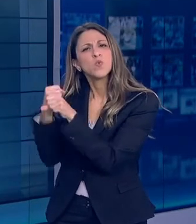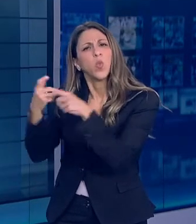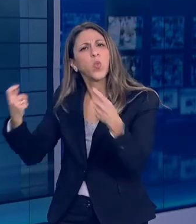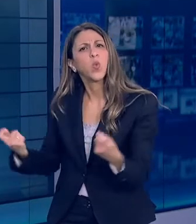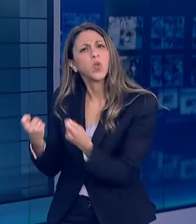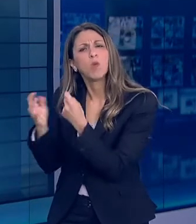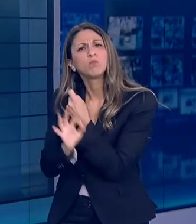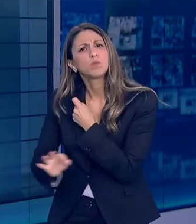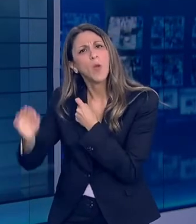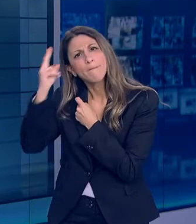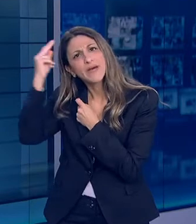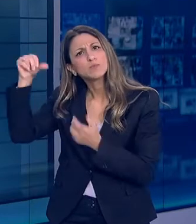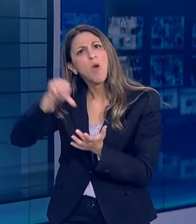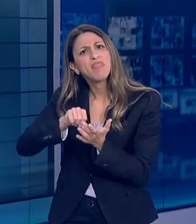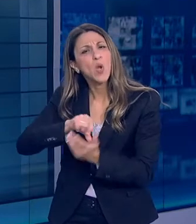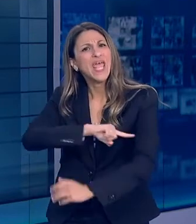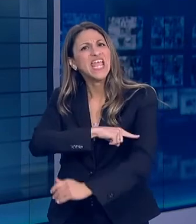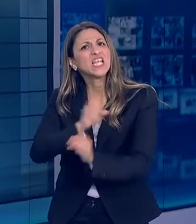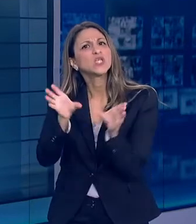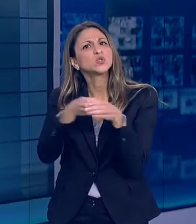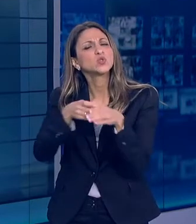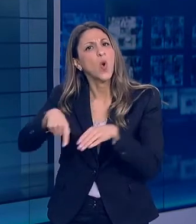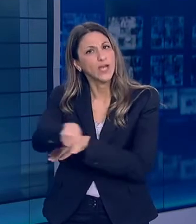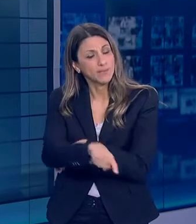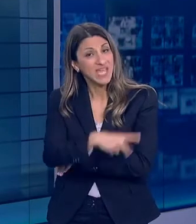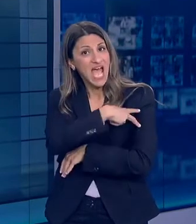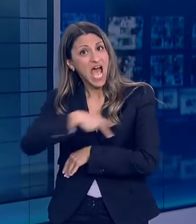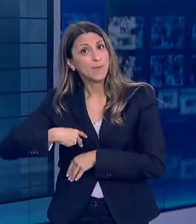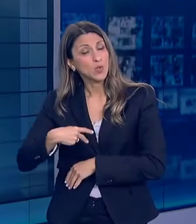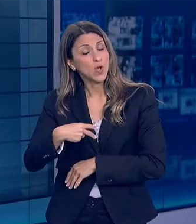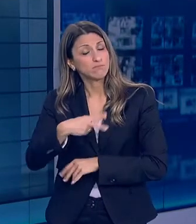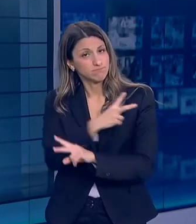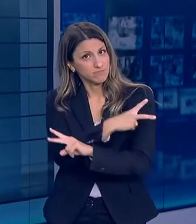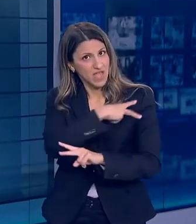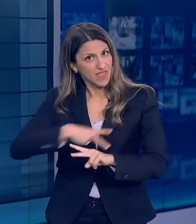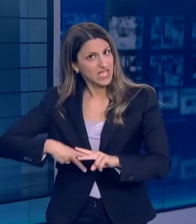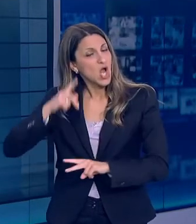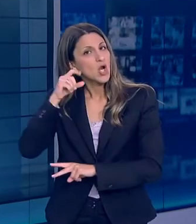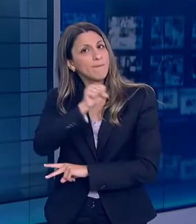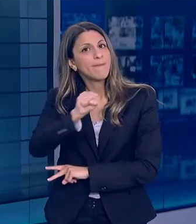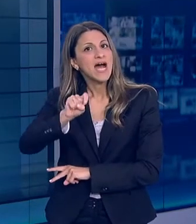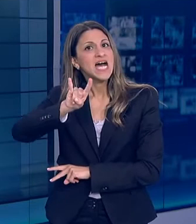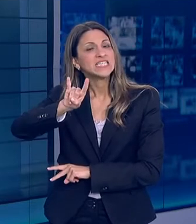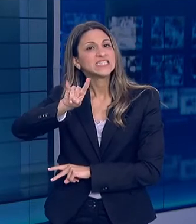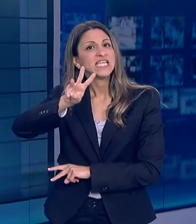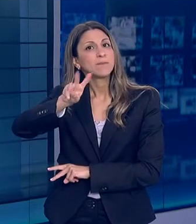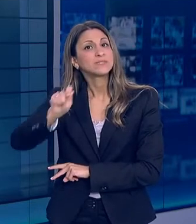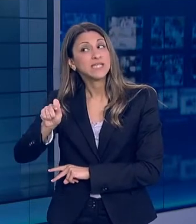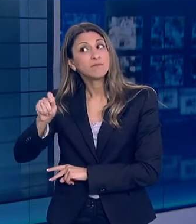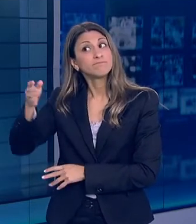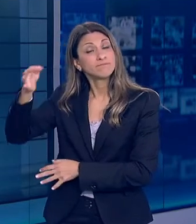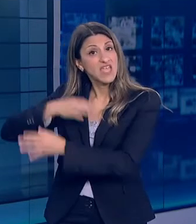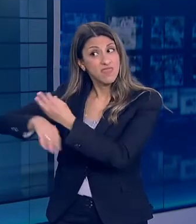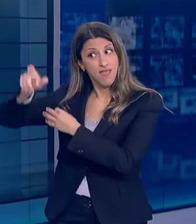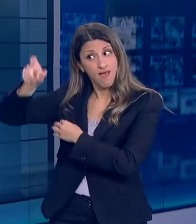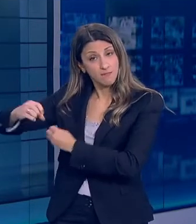στην ιατρική σχολή του ΕΚΠΑ και η επικεφαλής ομάδας εκτιμήσεων αναπληρώτρια καθηγήτρια επιδημιολογίας κυρία ΣΥΠΣΑ με ενημέρωση πως βάση των μαθηματικών μας